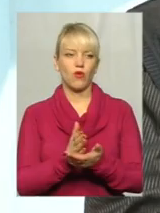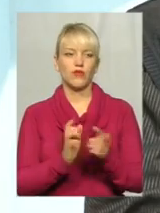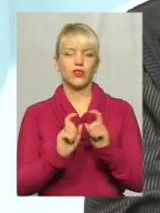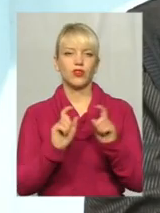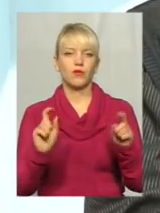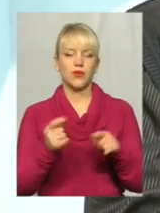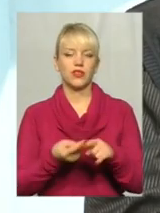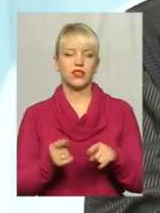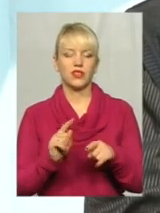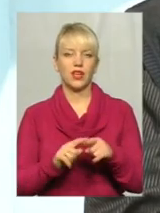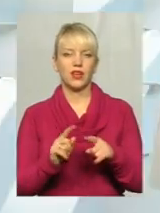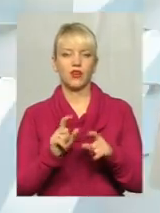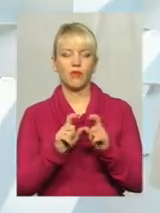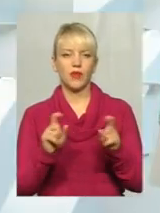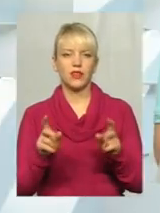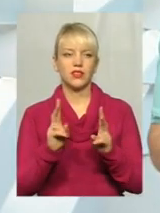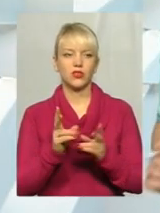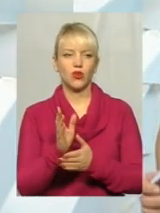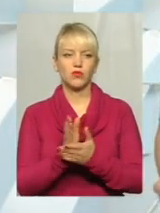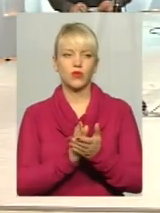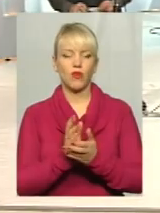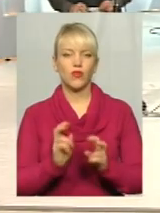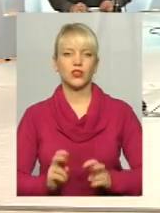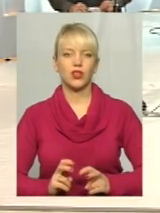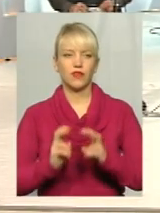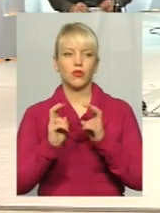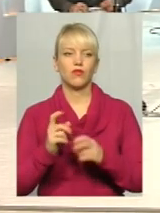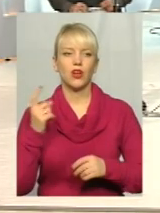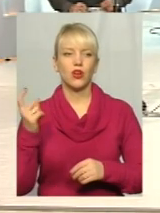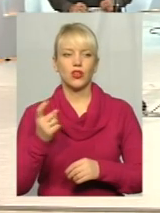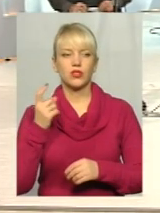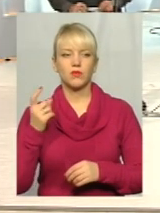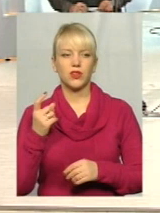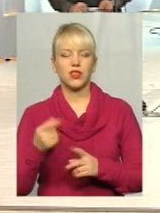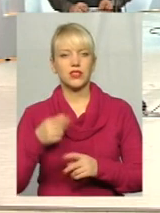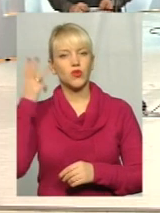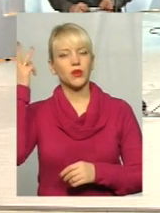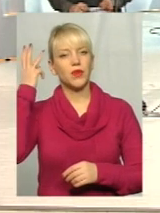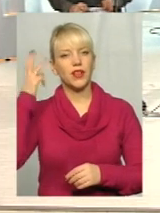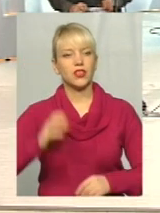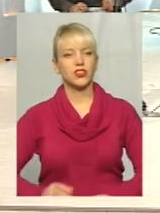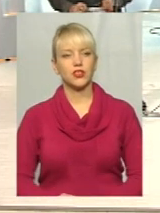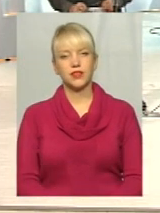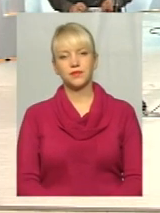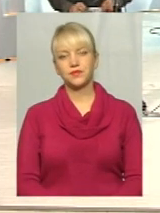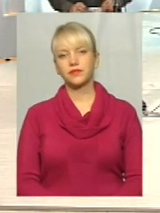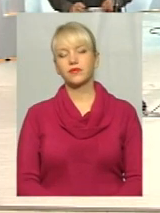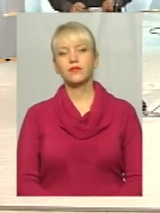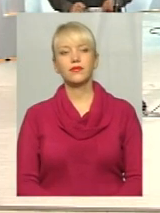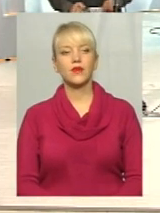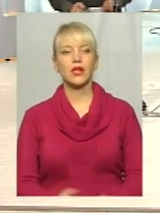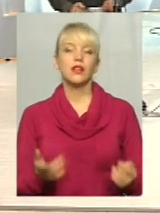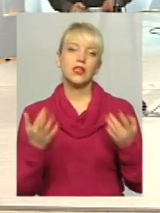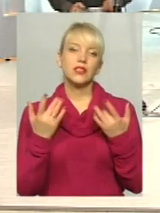тих компаній, яка обслуговує ліфтове господарство Хмельницького і Хмельниччини. Пане Володимире, скільки